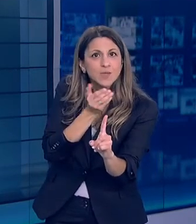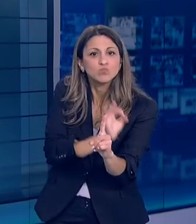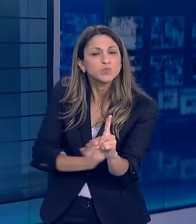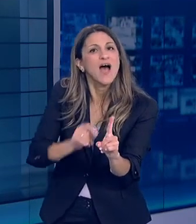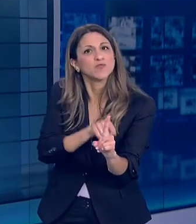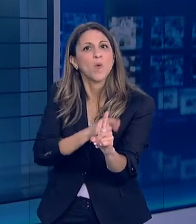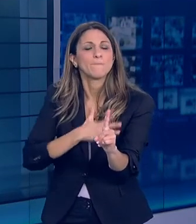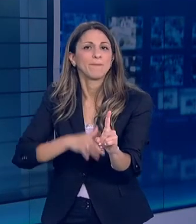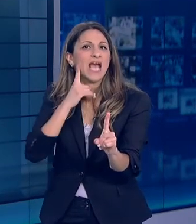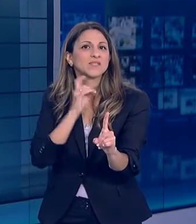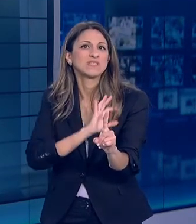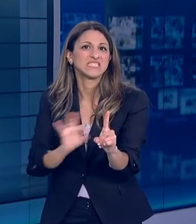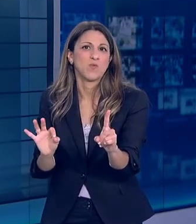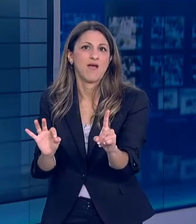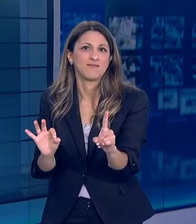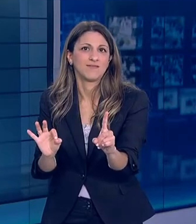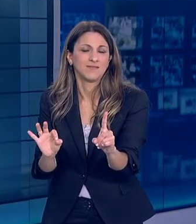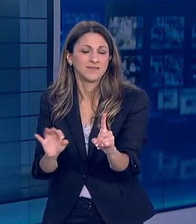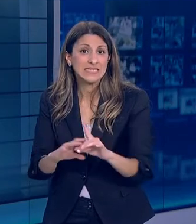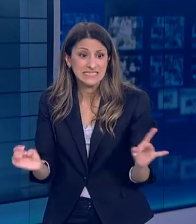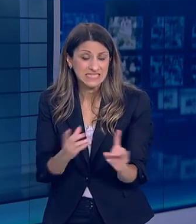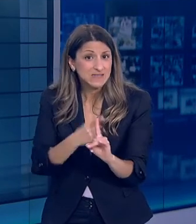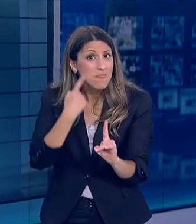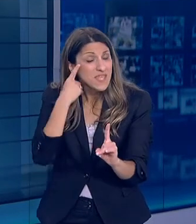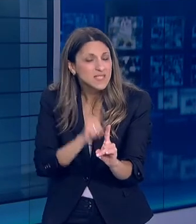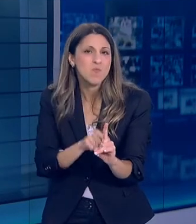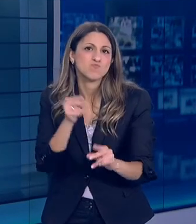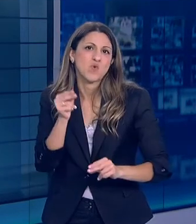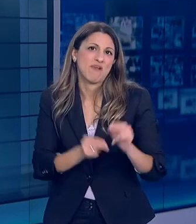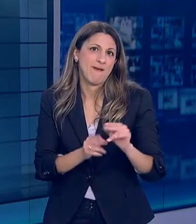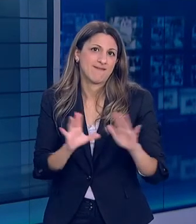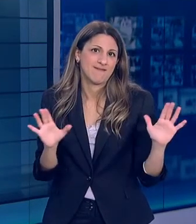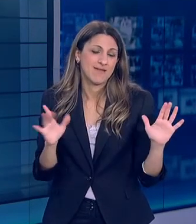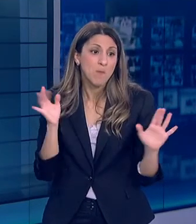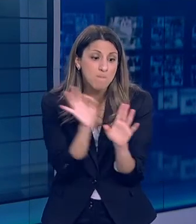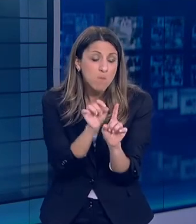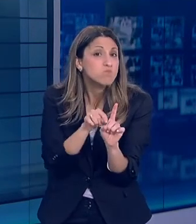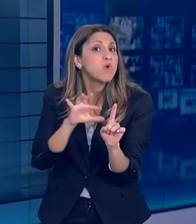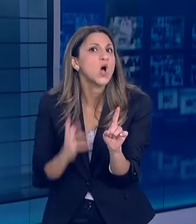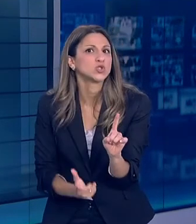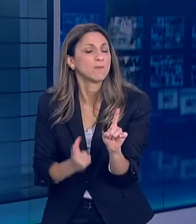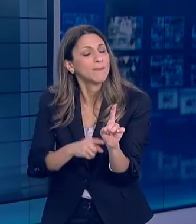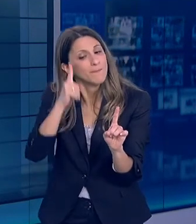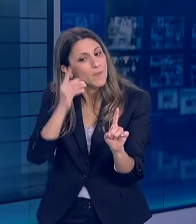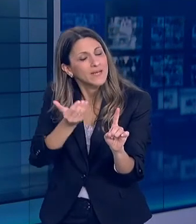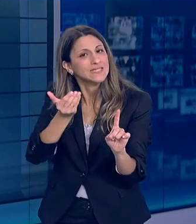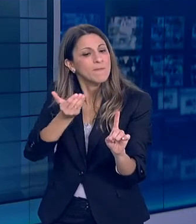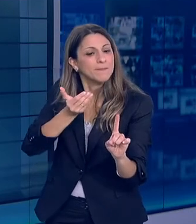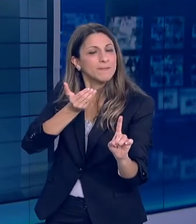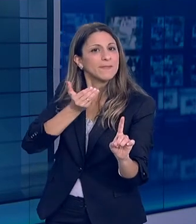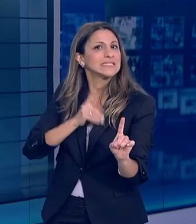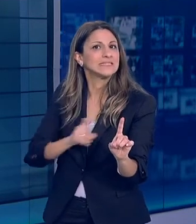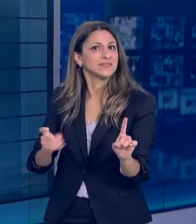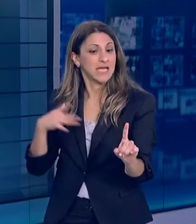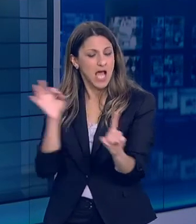παράμετρος Είμαστε ακόμα περισσότερο έτοιμοι να τα αντιμετωπίσουμε τώρα Και θεωρώ ότι είναι πάρα πολύ σημαντικό Να συνεχίσει αυτή η διαδικασία η χνηλάτηση των επαφών